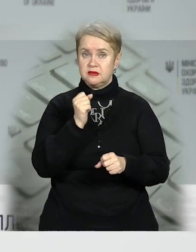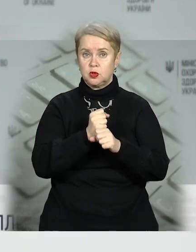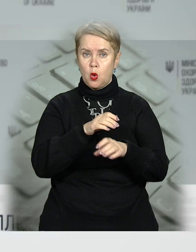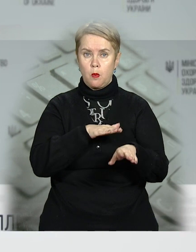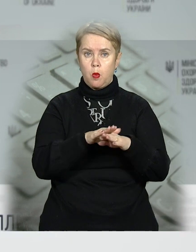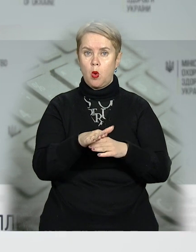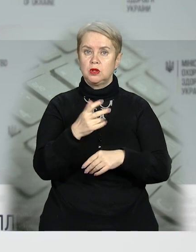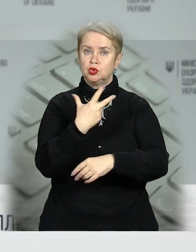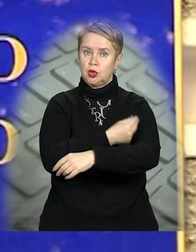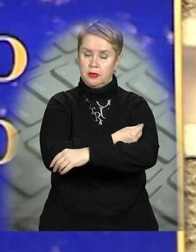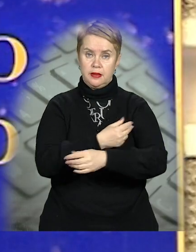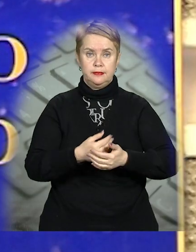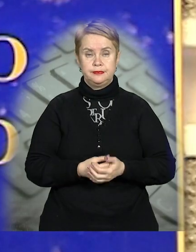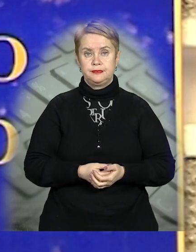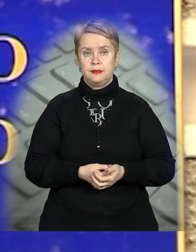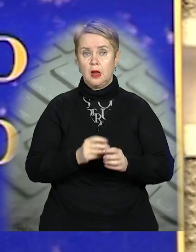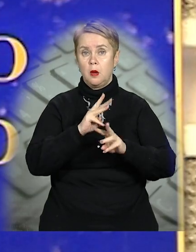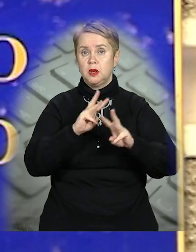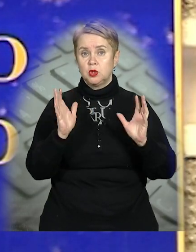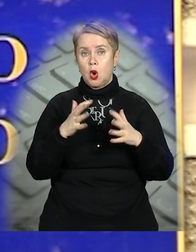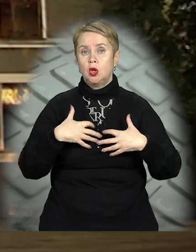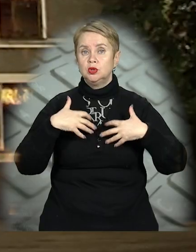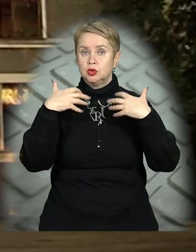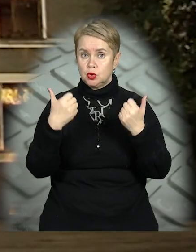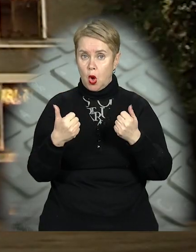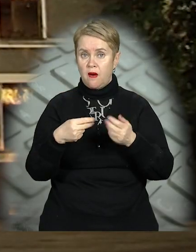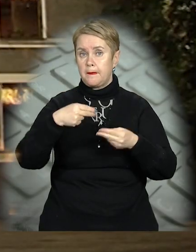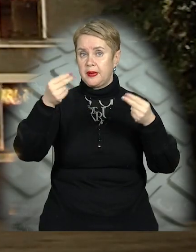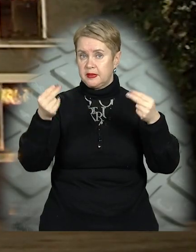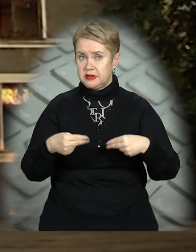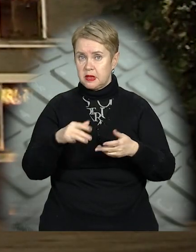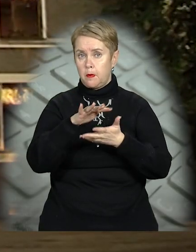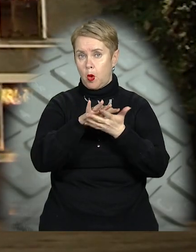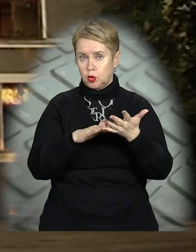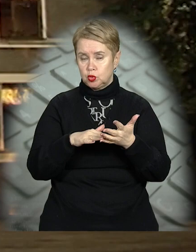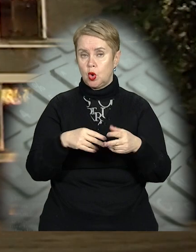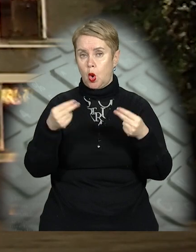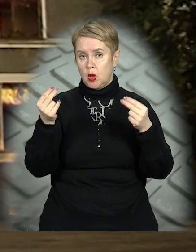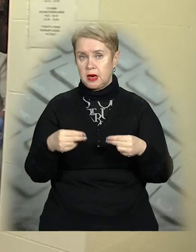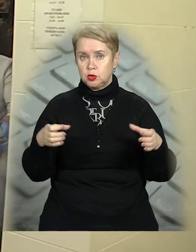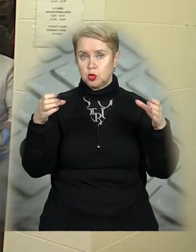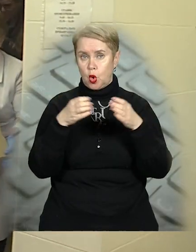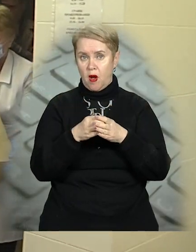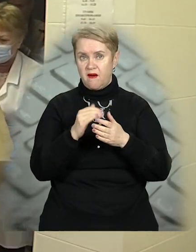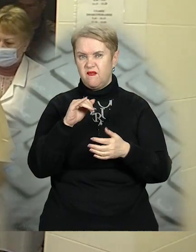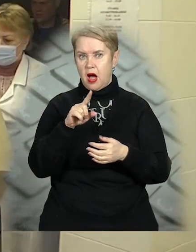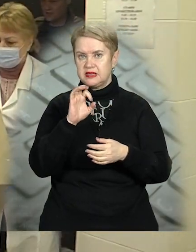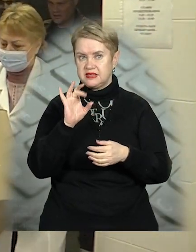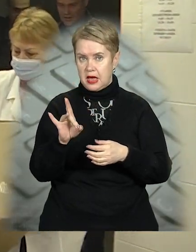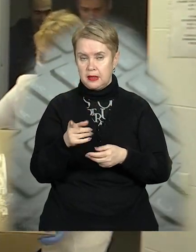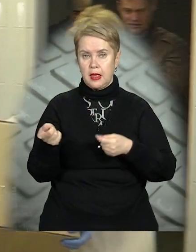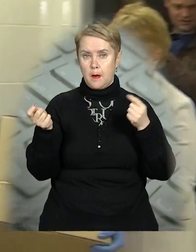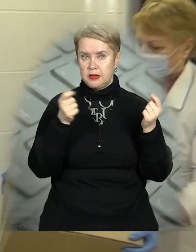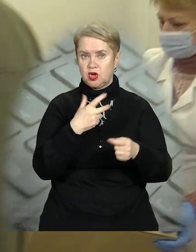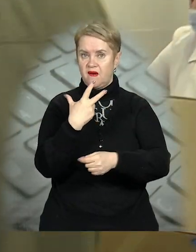повний курс щеплення. Міністерство охорони здоров'я підписало подовження контракту із компанією Pfizer на